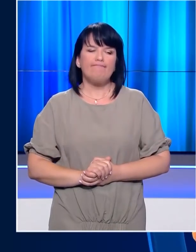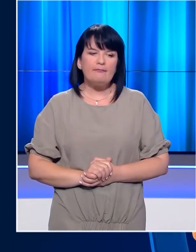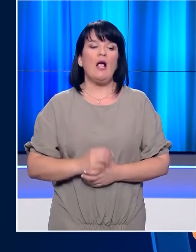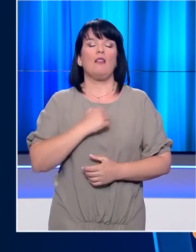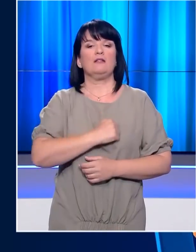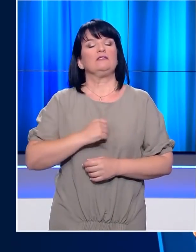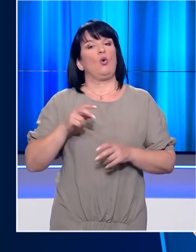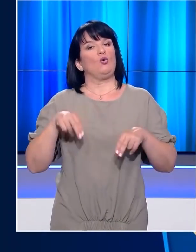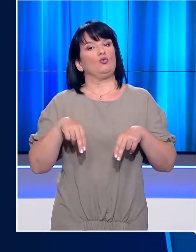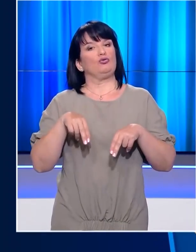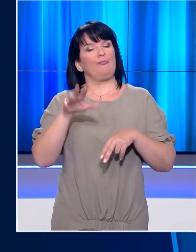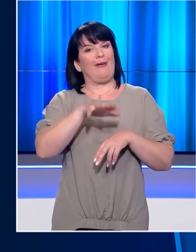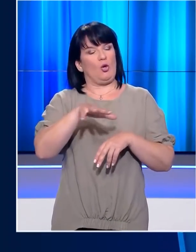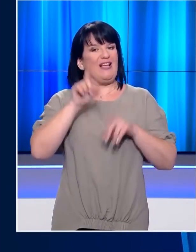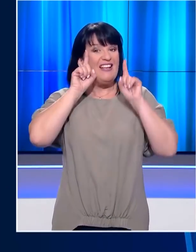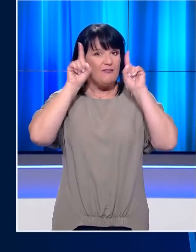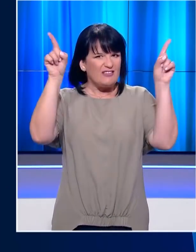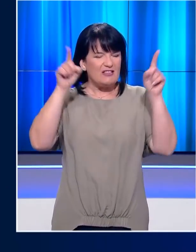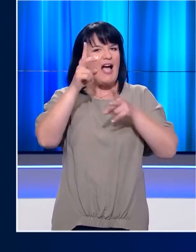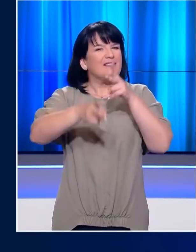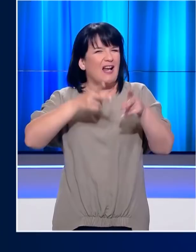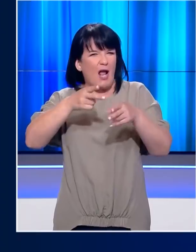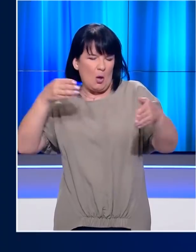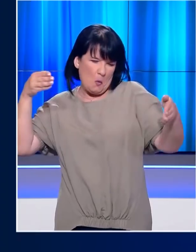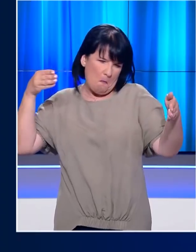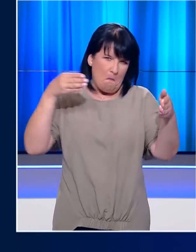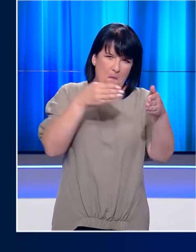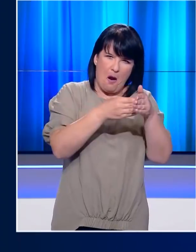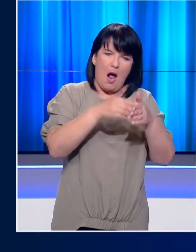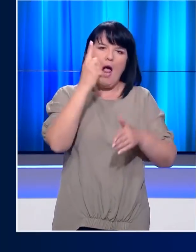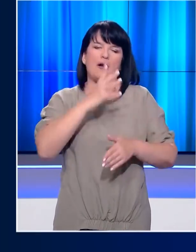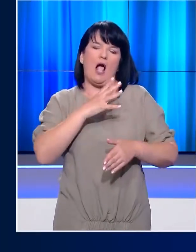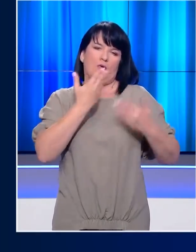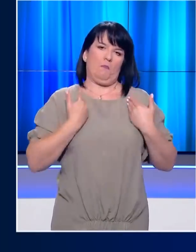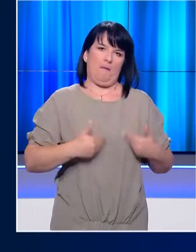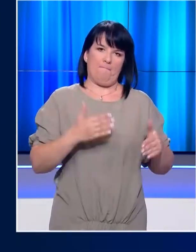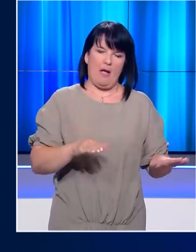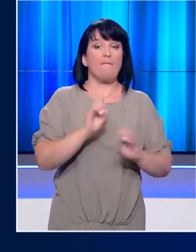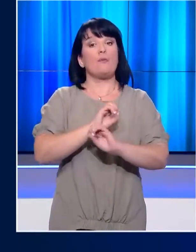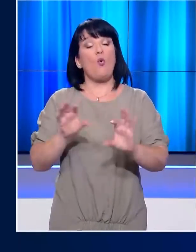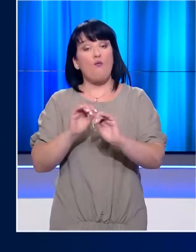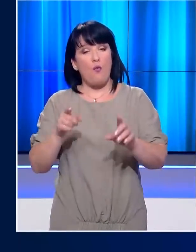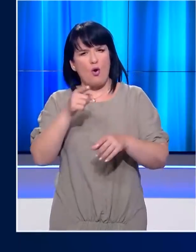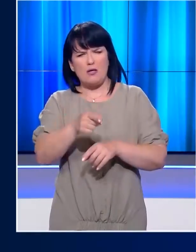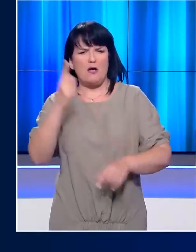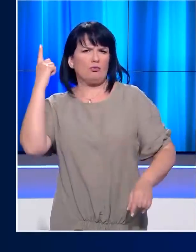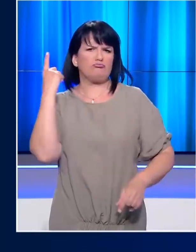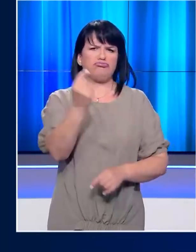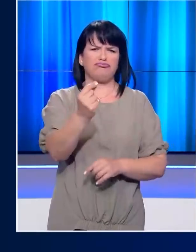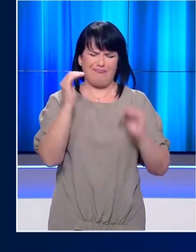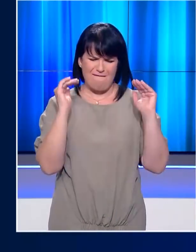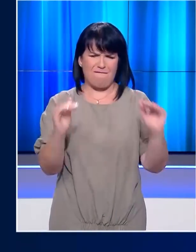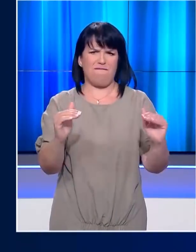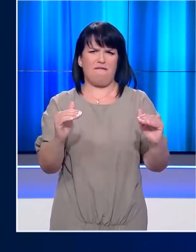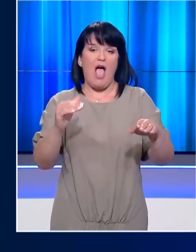τραυματίστηκαν ελαφρά μετά από πρόσκρουση σειρμού του ηλεκτρικού σε τυχείο στην Κεφισιά. Σύμφωνα με πληροφορίες ο σειρμός δεν έκοψε ταχύτητα